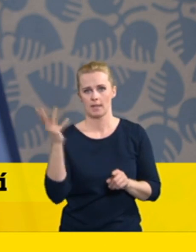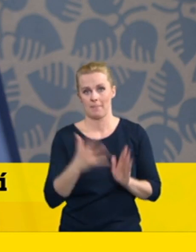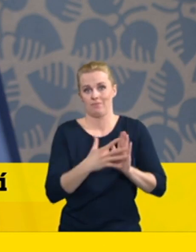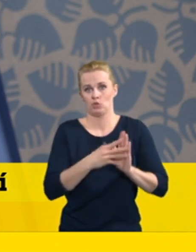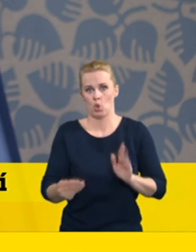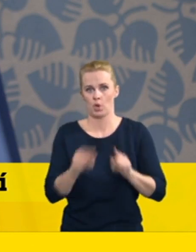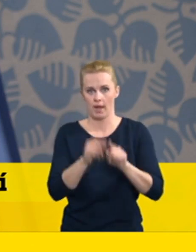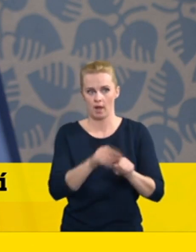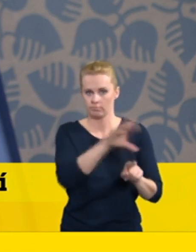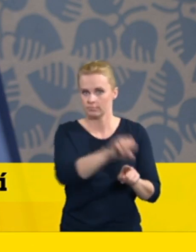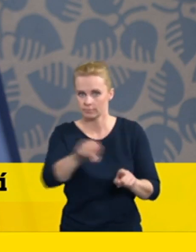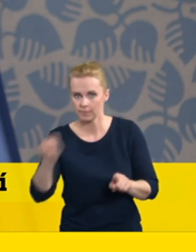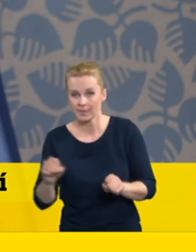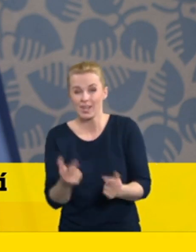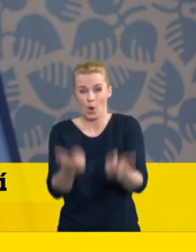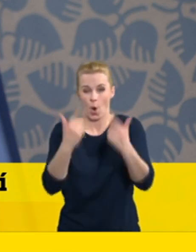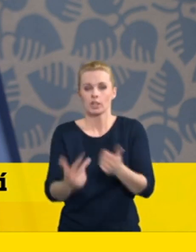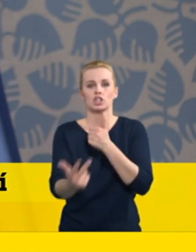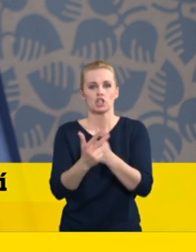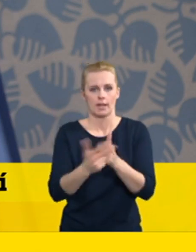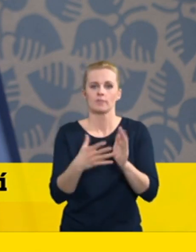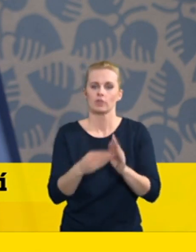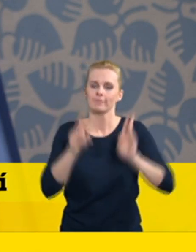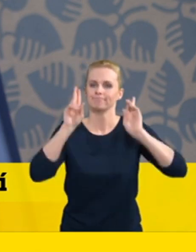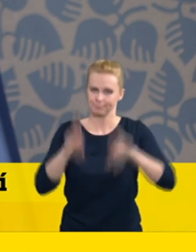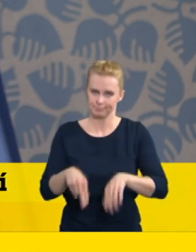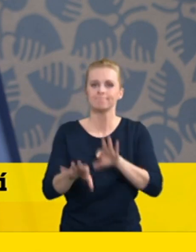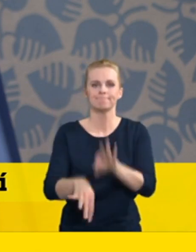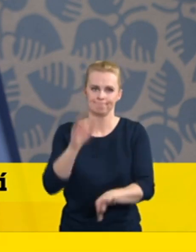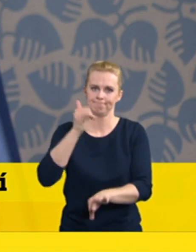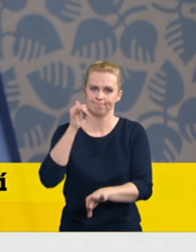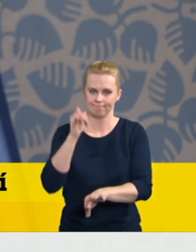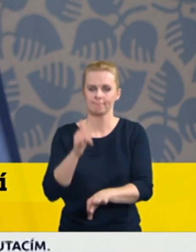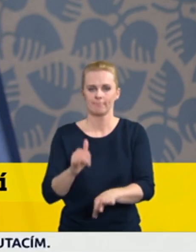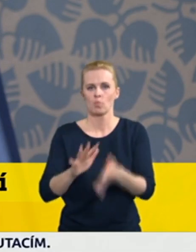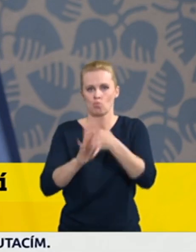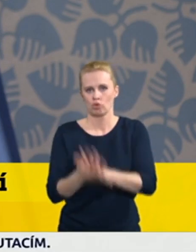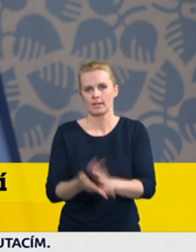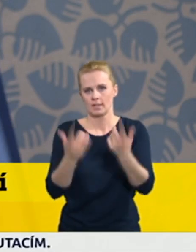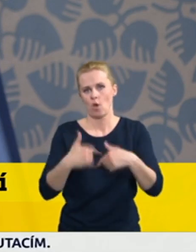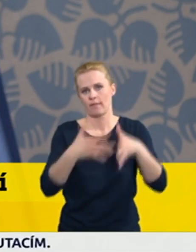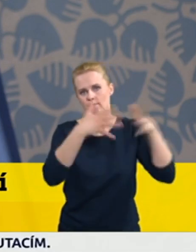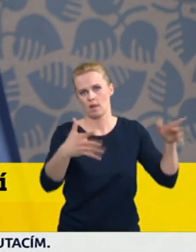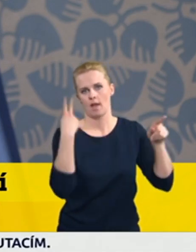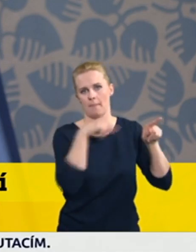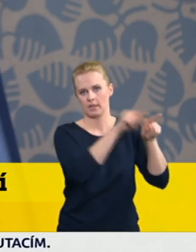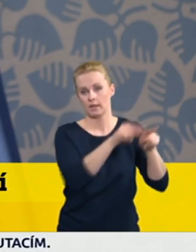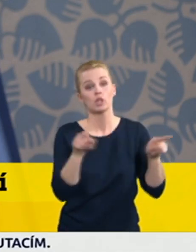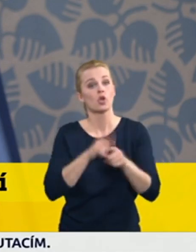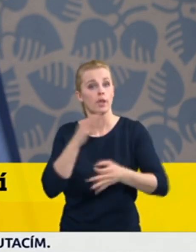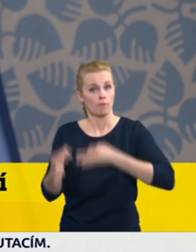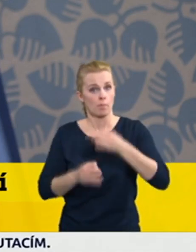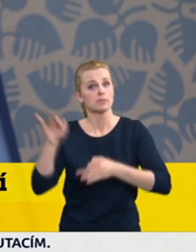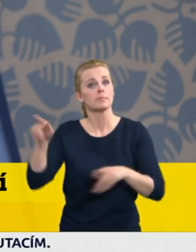13 vzorků bylo potvrzeno sekvenací. Myslím si, že tuto informaci najdete i na stránkách státního zdravotního ústavu.